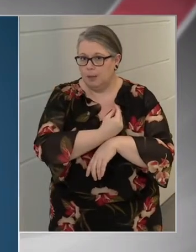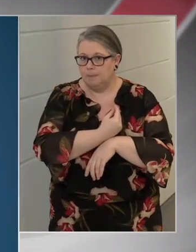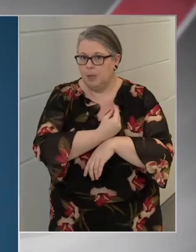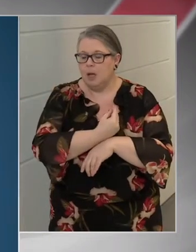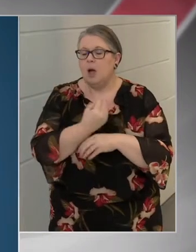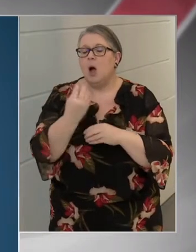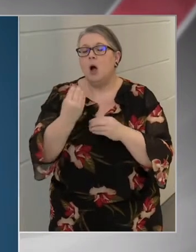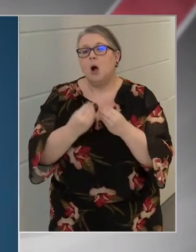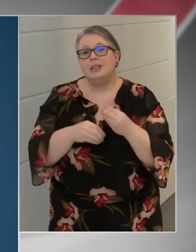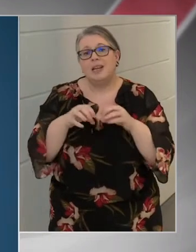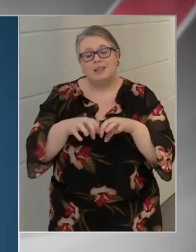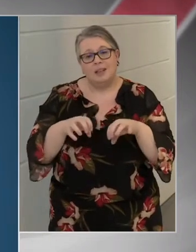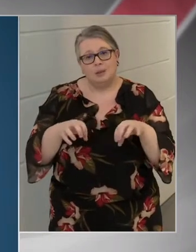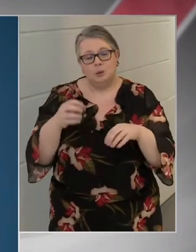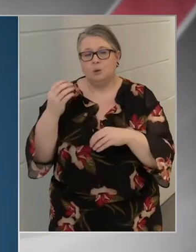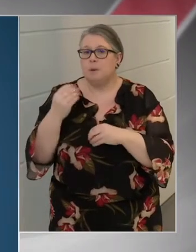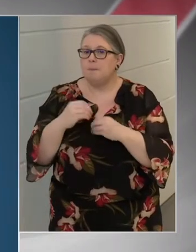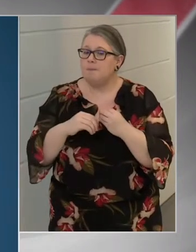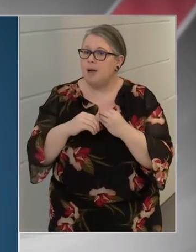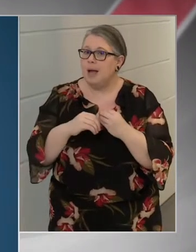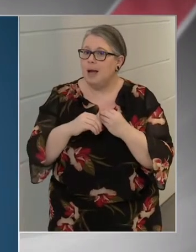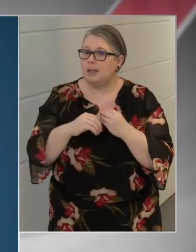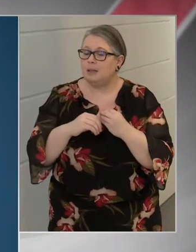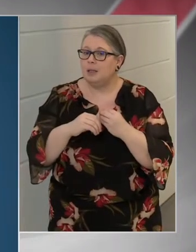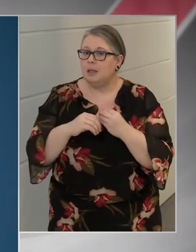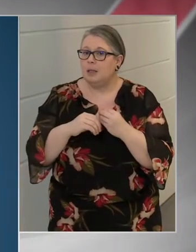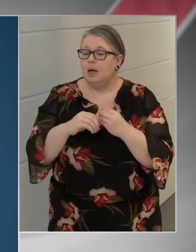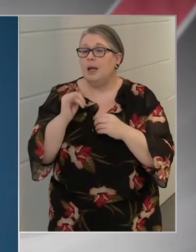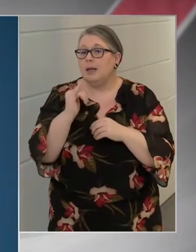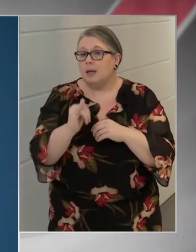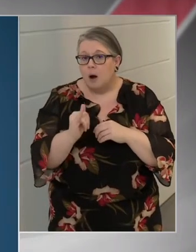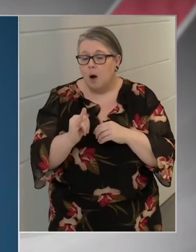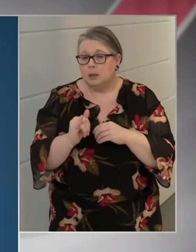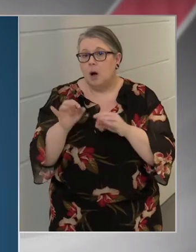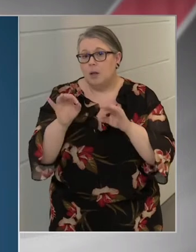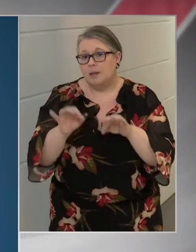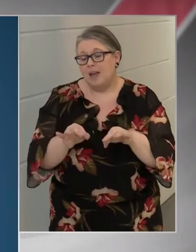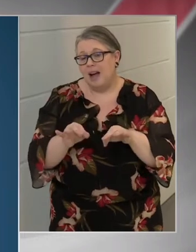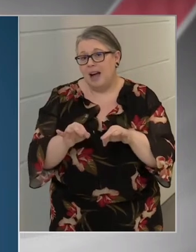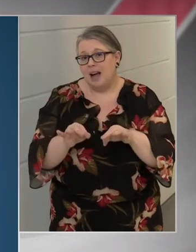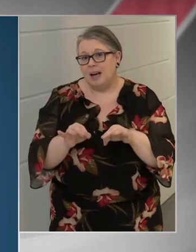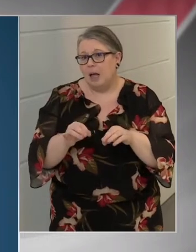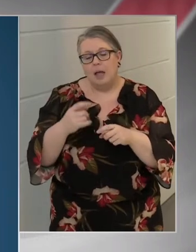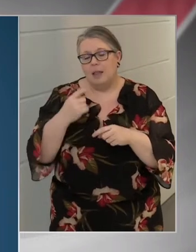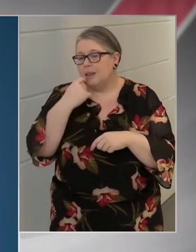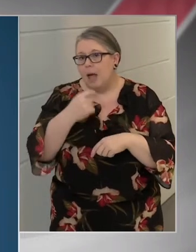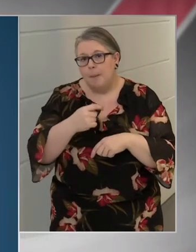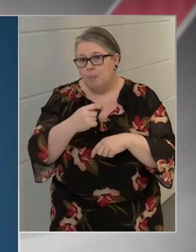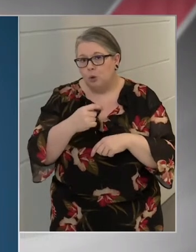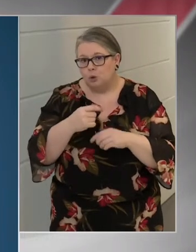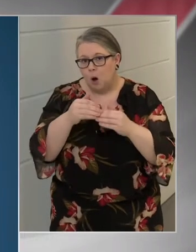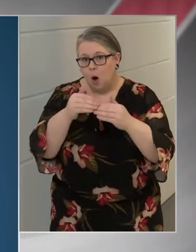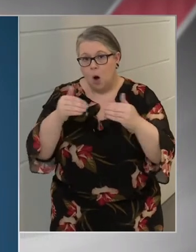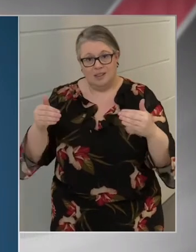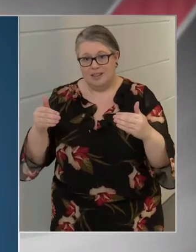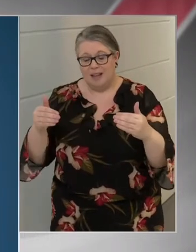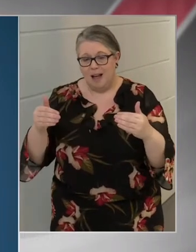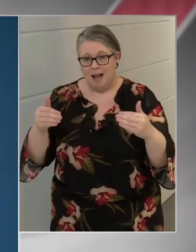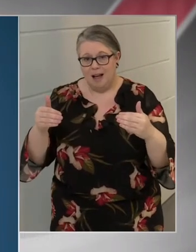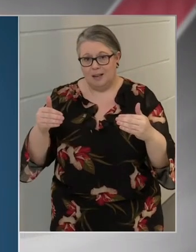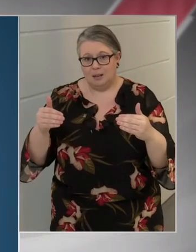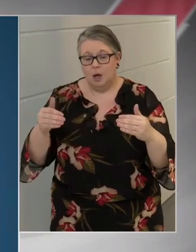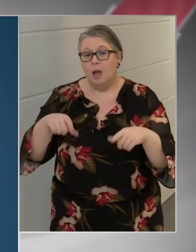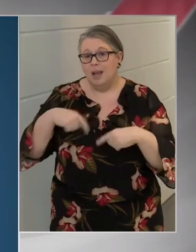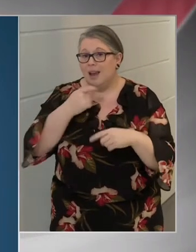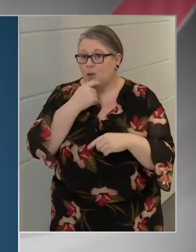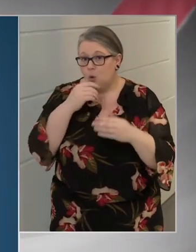tesszük, mert ugyan a gyártó nem szabott határt alapvetően az